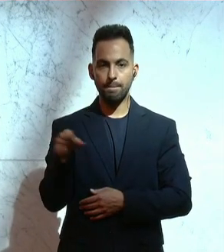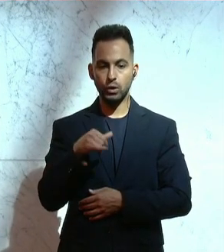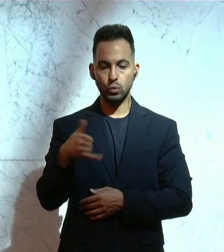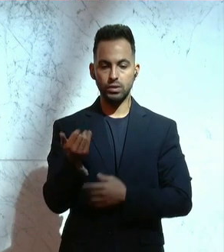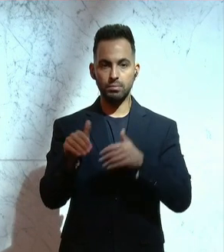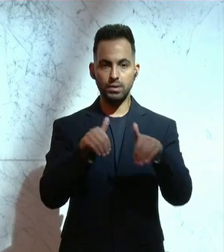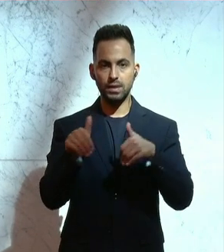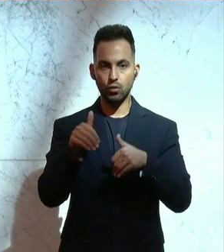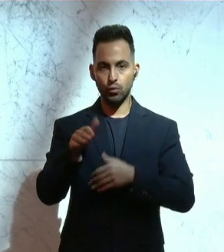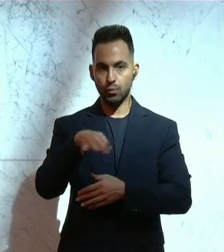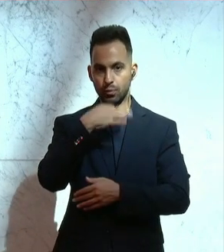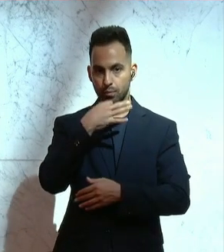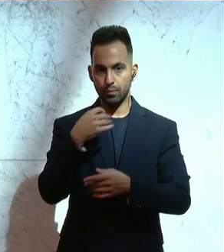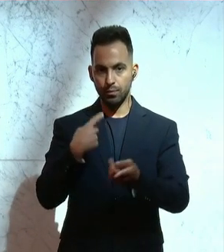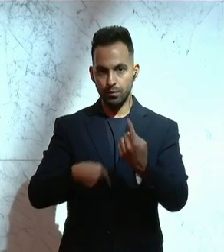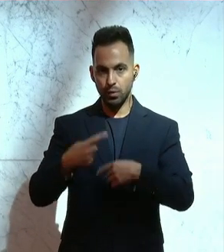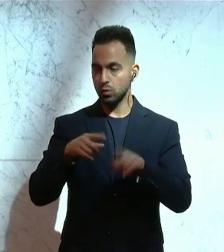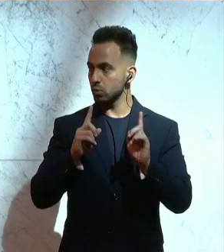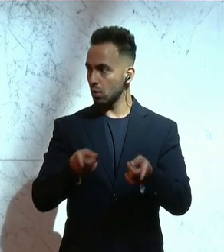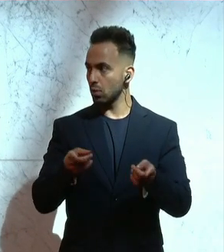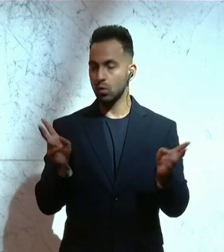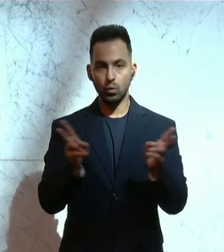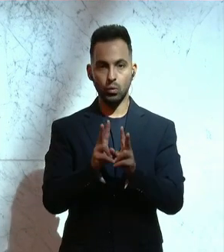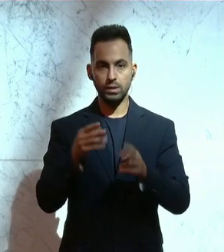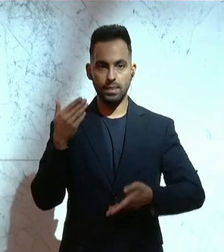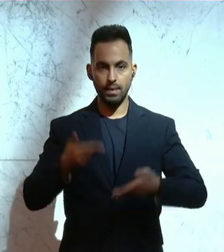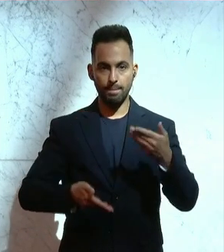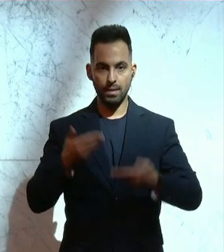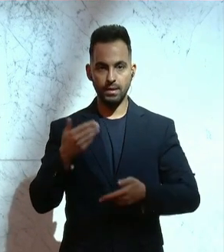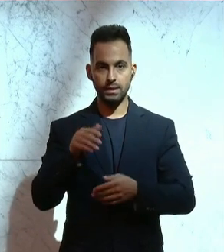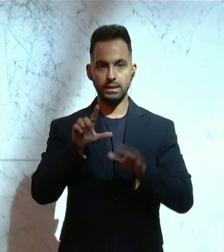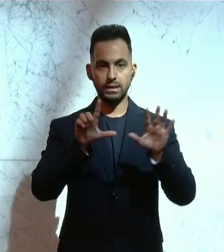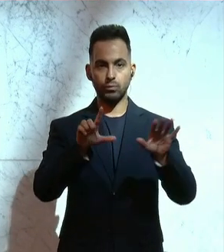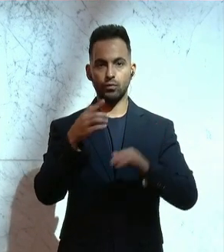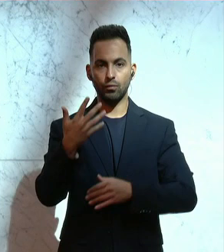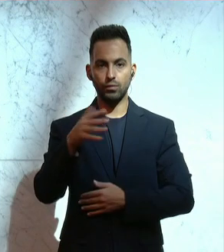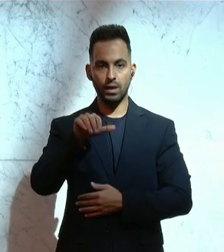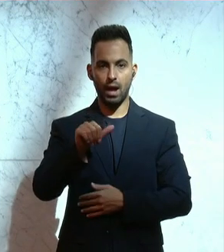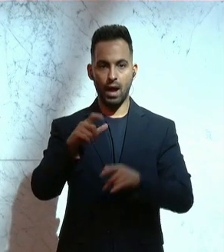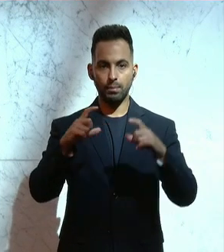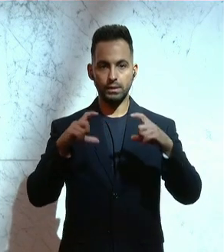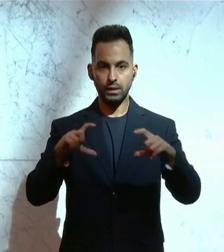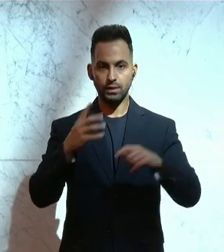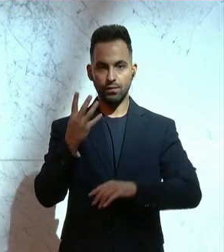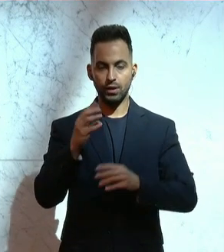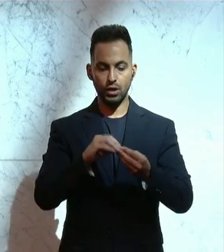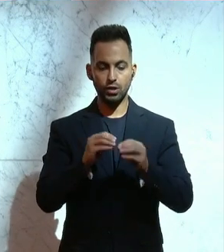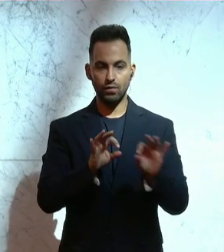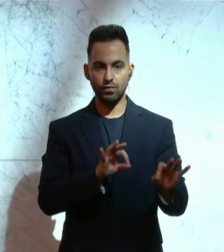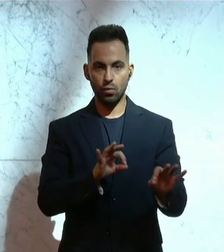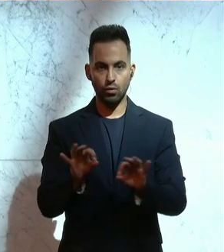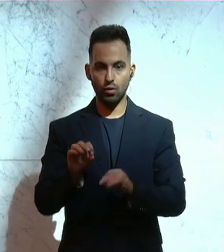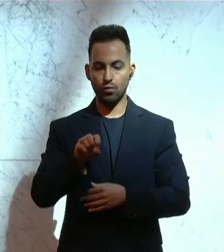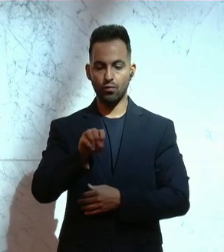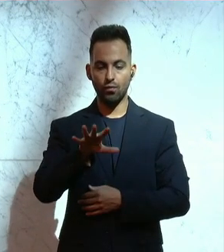Diese kurze Debatte findet gemäß § 57 Absatz 4 der Geschäftsordnung um 15